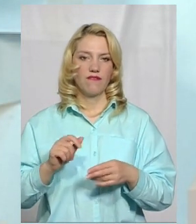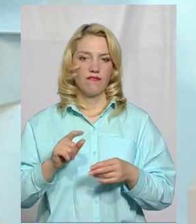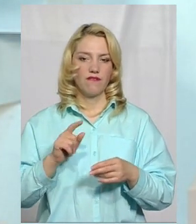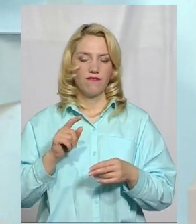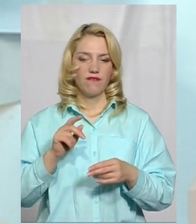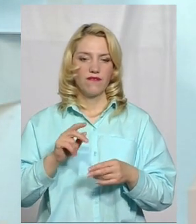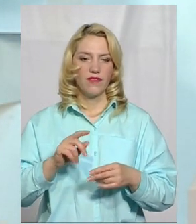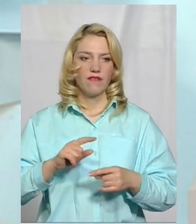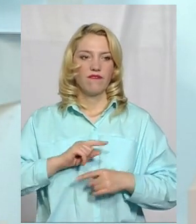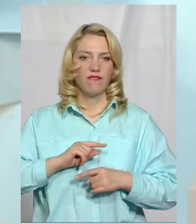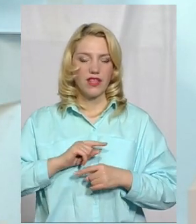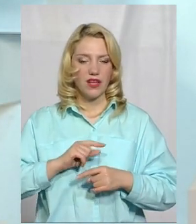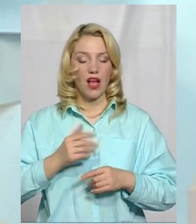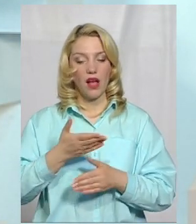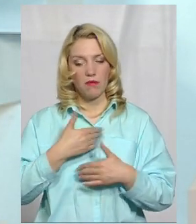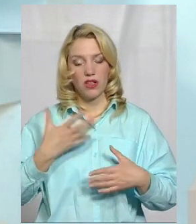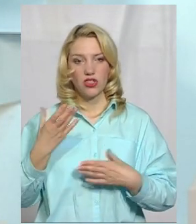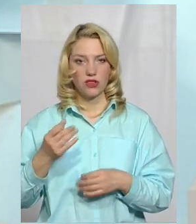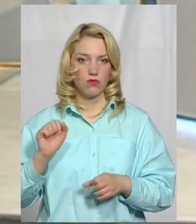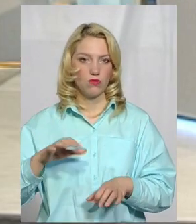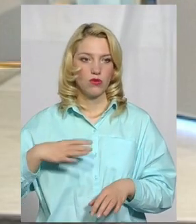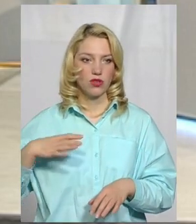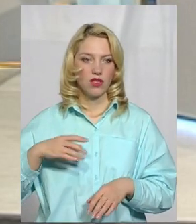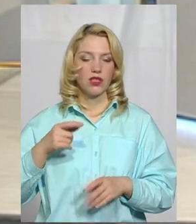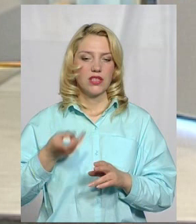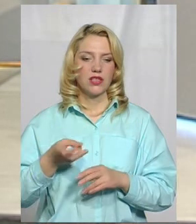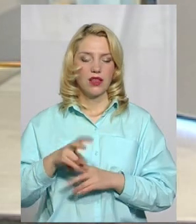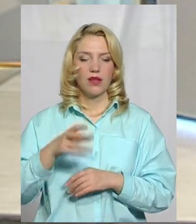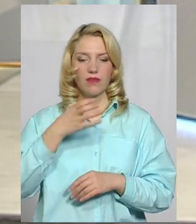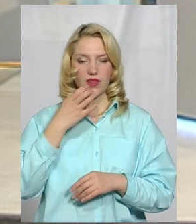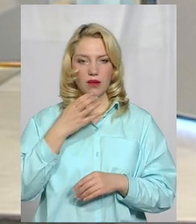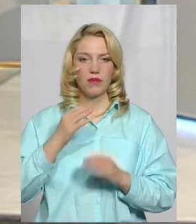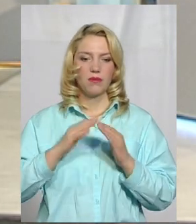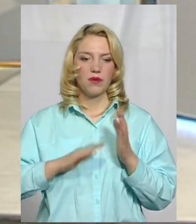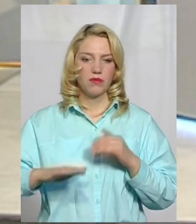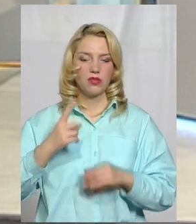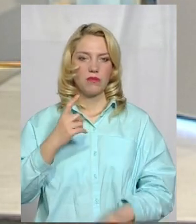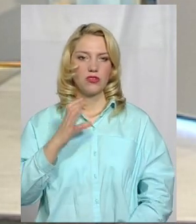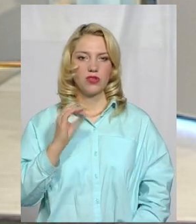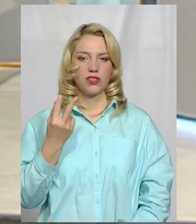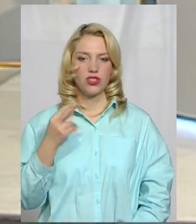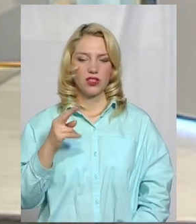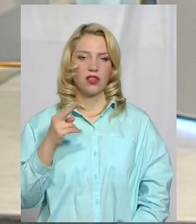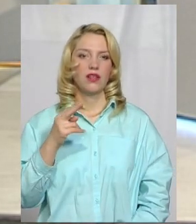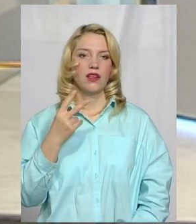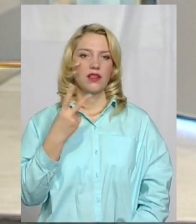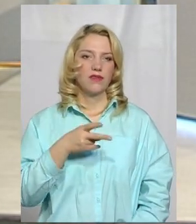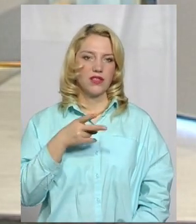А ми, ну, ми трошки почекаємо і зайдемо в те хороше приміщення з 1 січня 2022 року.